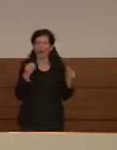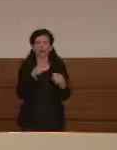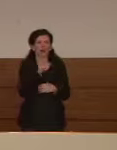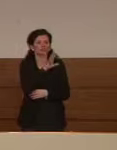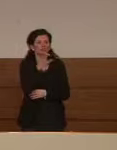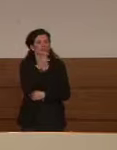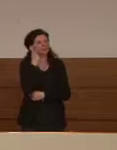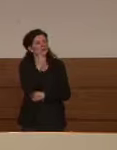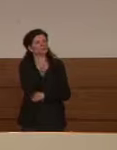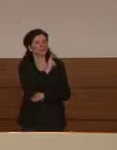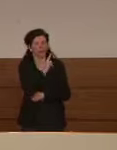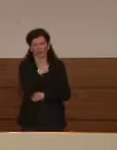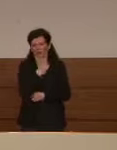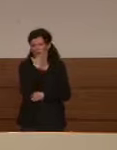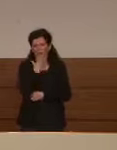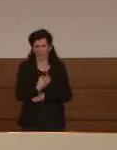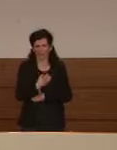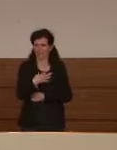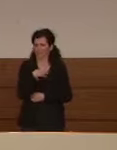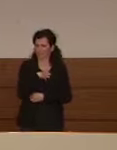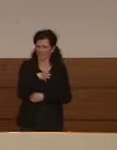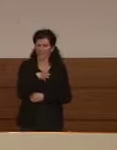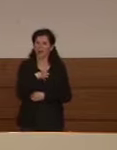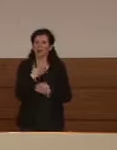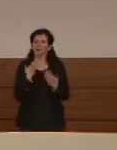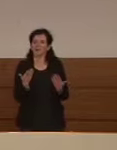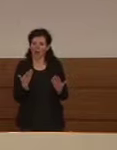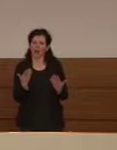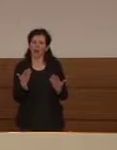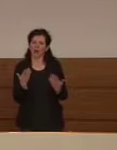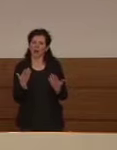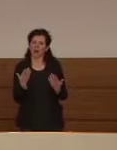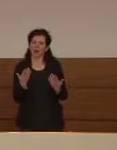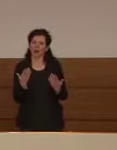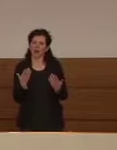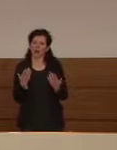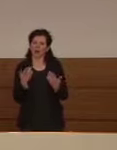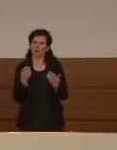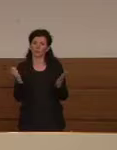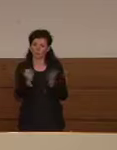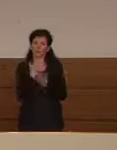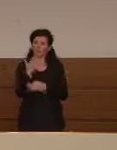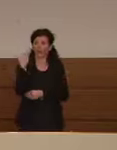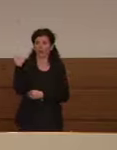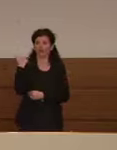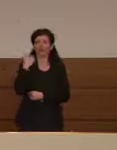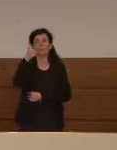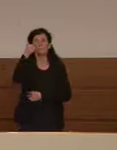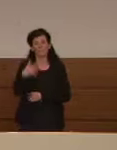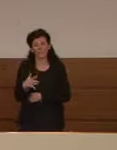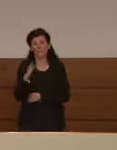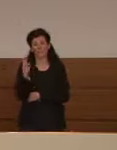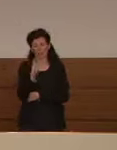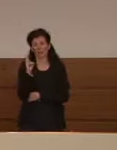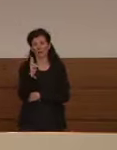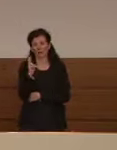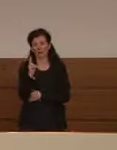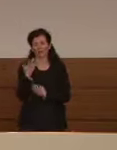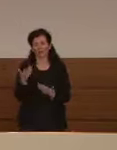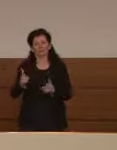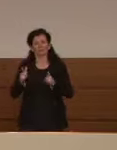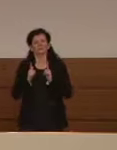triste e drammatica assolutamente però certamente rispetto ai mille di giorni fa c'è stata una